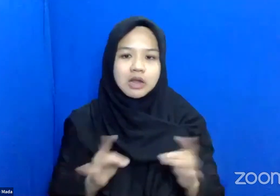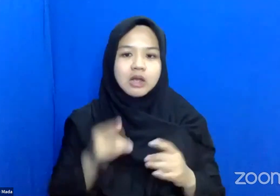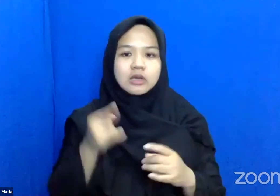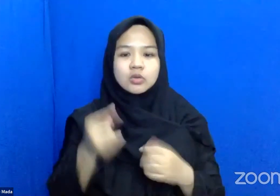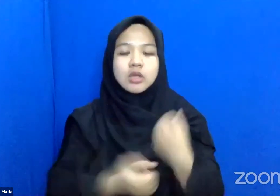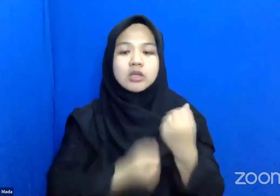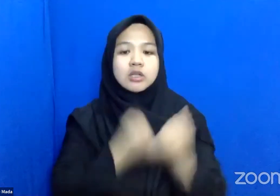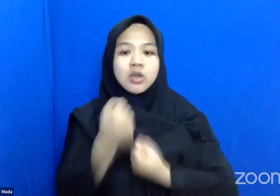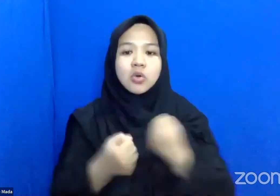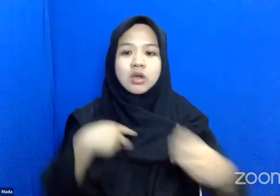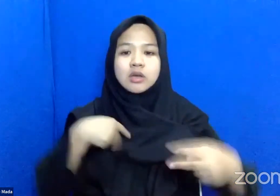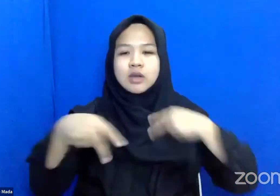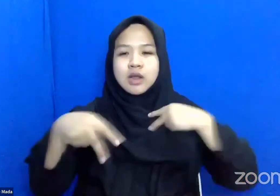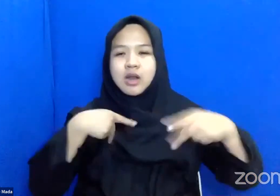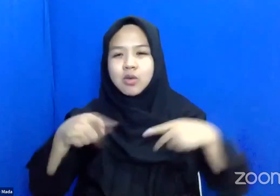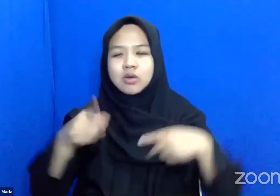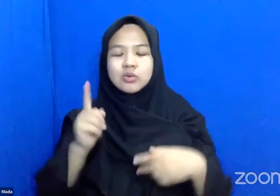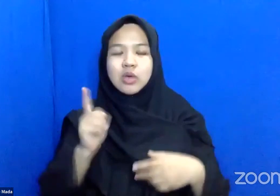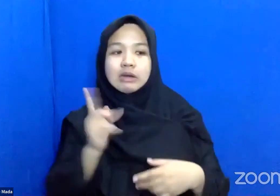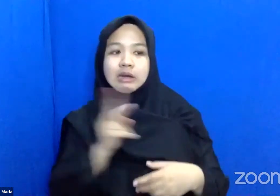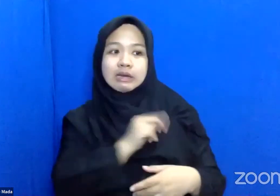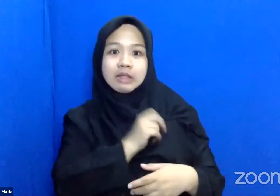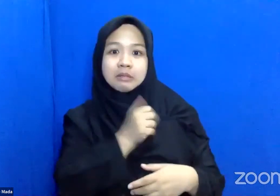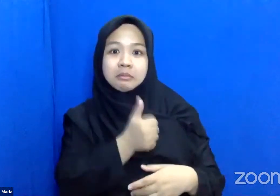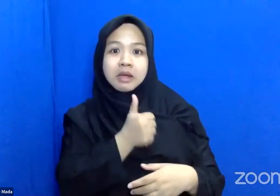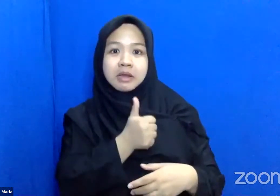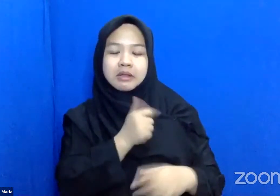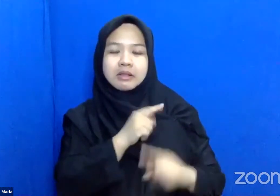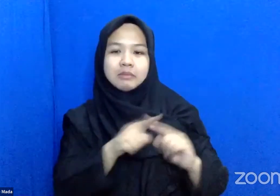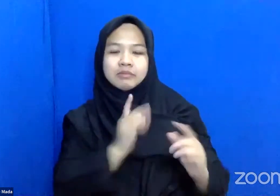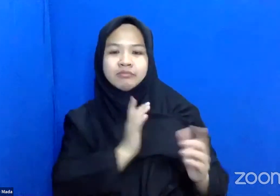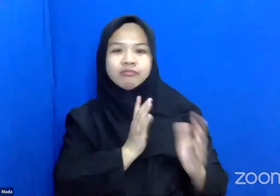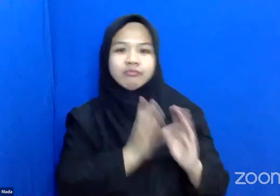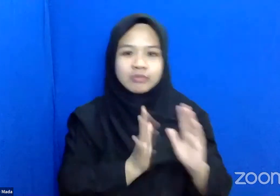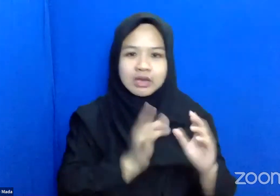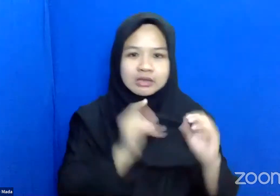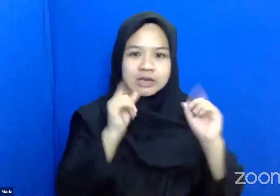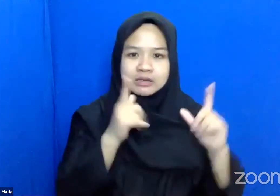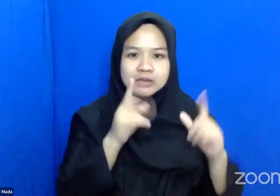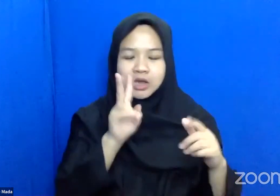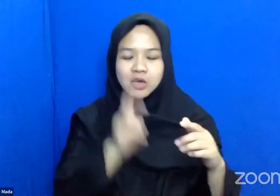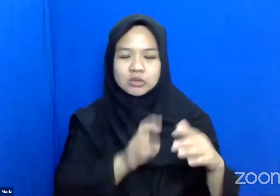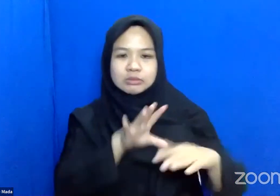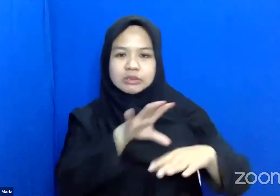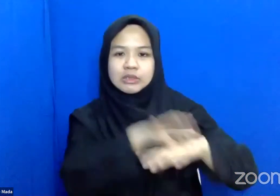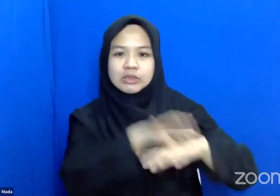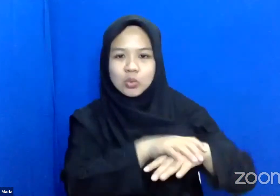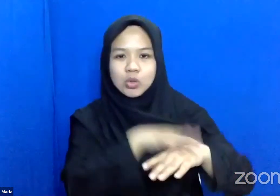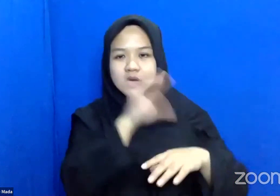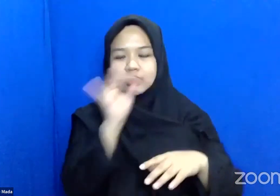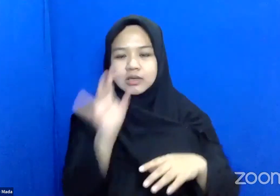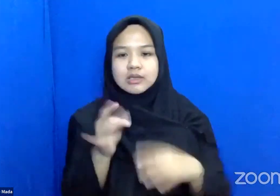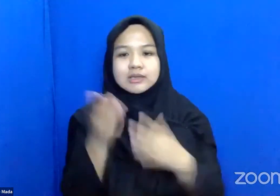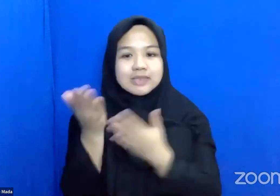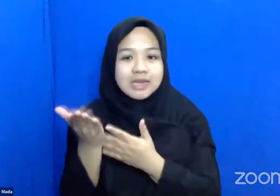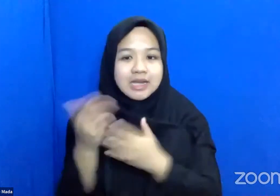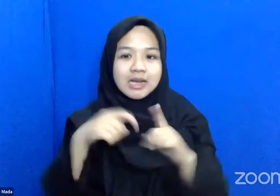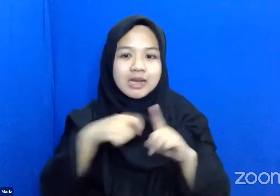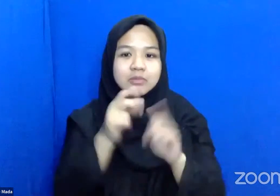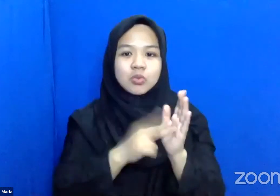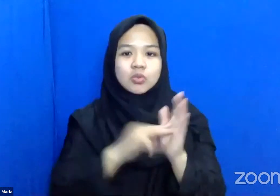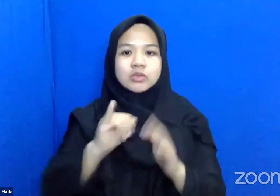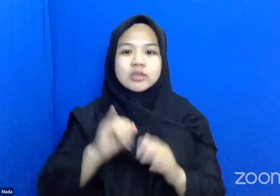dilakukan Relawan Karena Niat Baiknya Tanpa Sengaja Mereka Harus Bersentuhan Dan lain-lain Silahkan Mbak Kuni